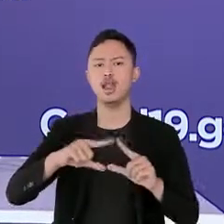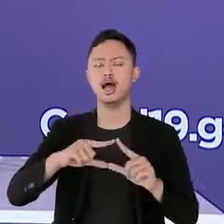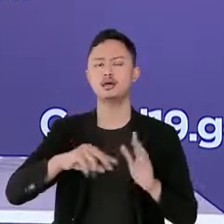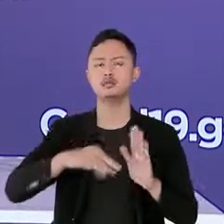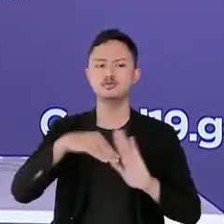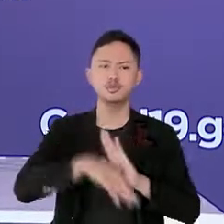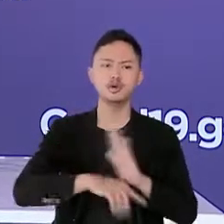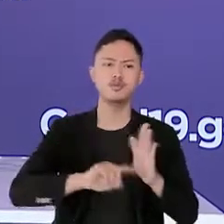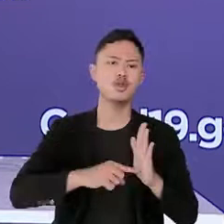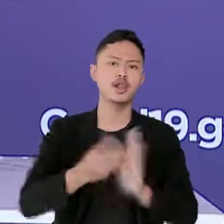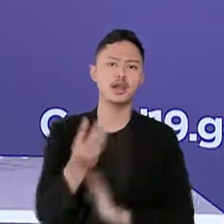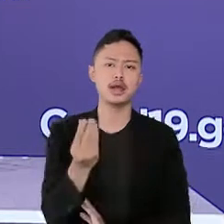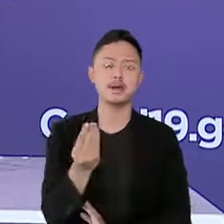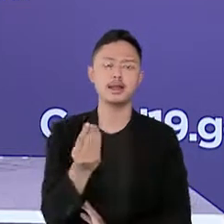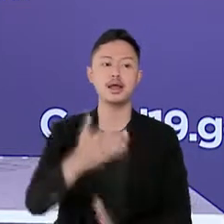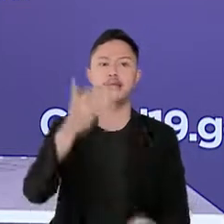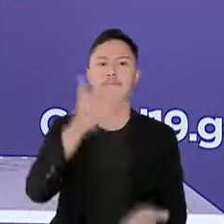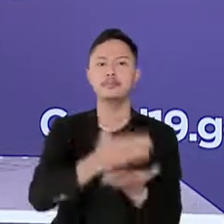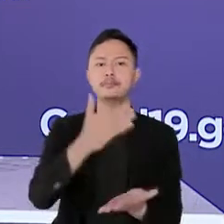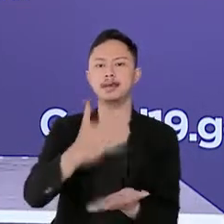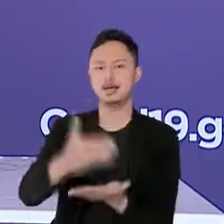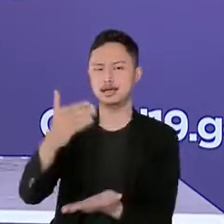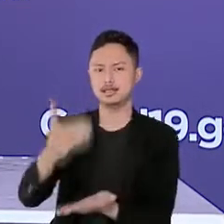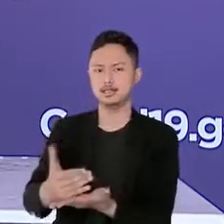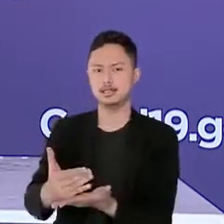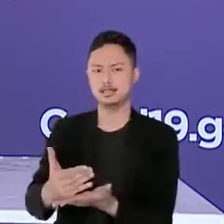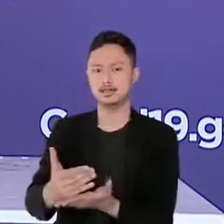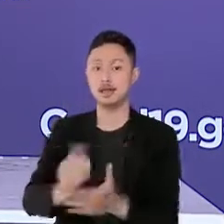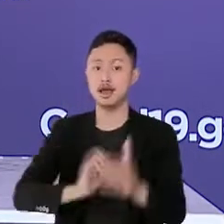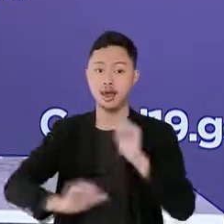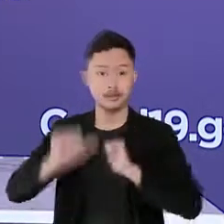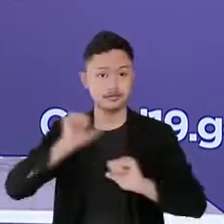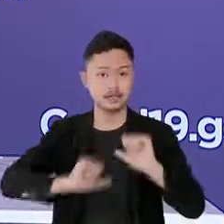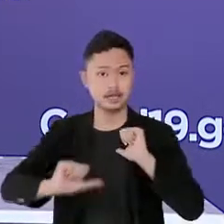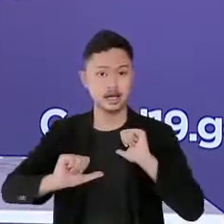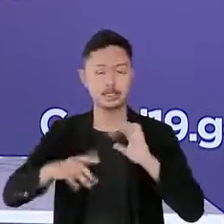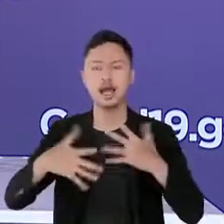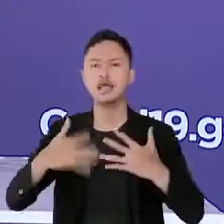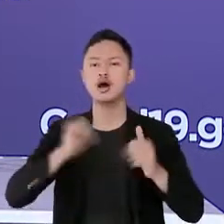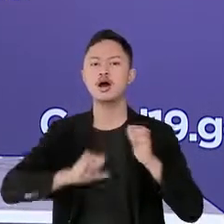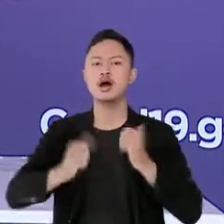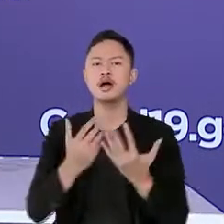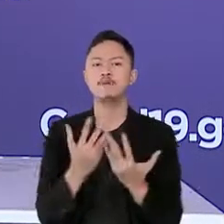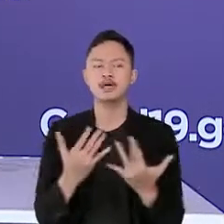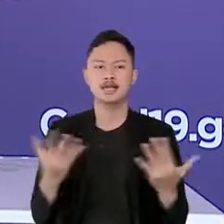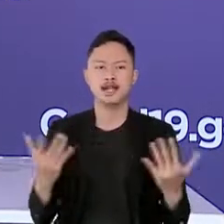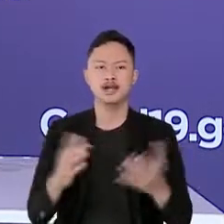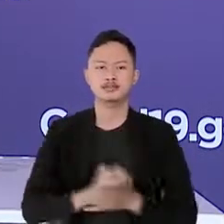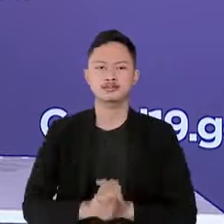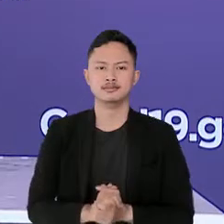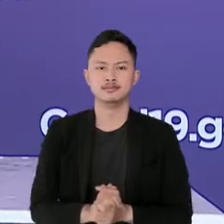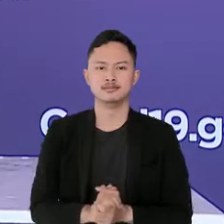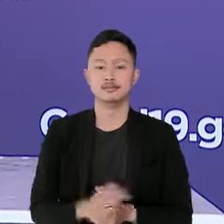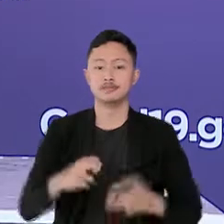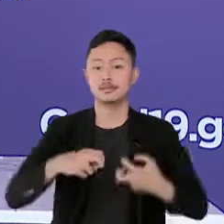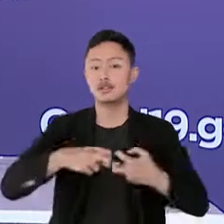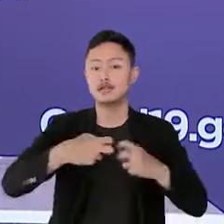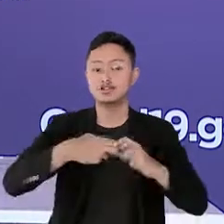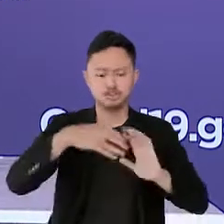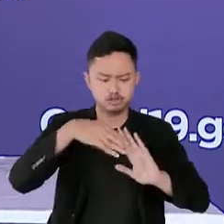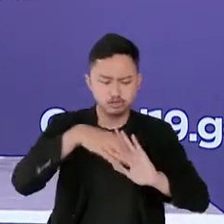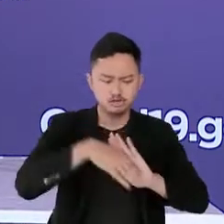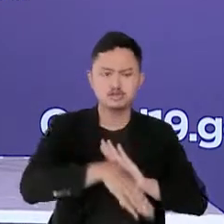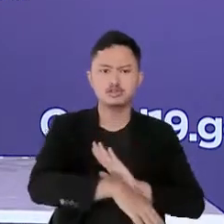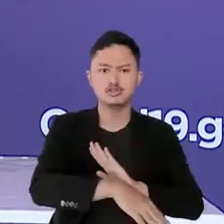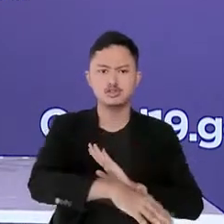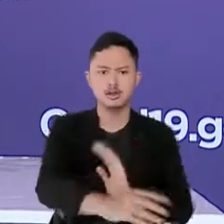ai turun setelah pembatasan diberlakukan baik itu mobilitas maupun kegiatan sosial begitu kasus turun dan